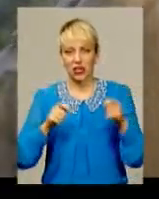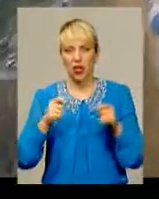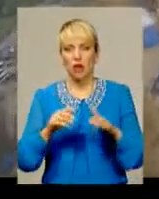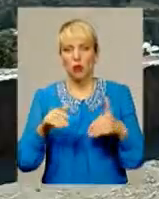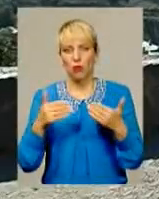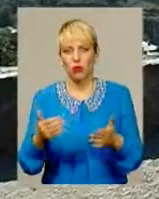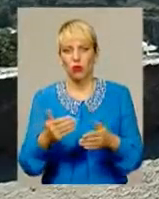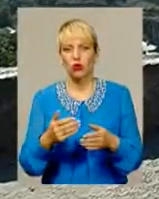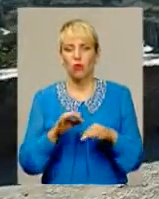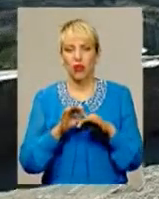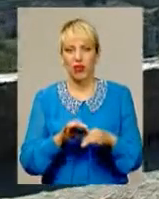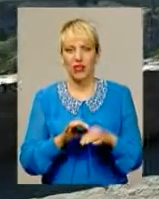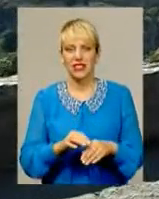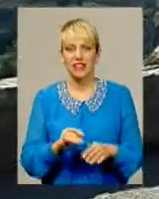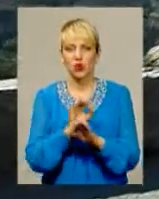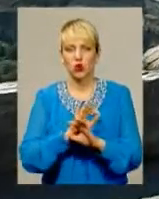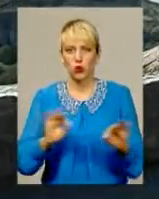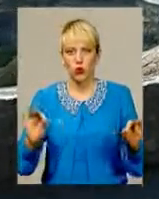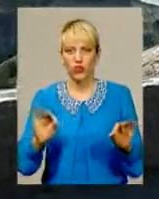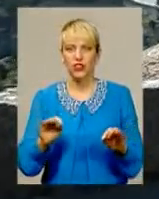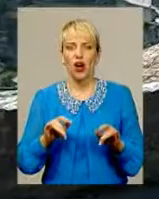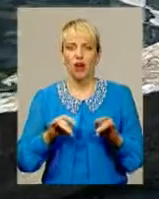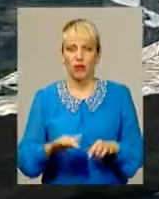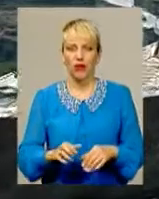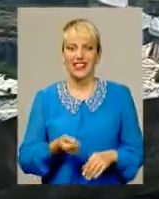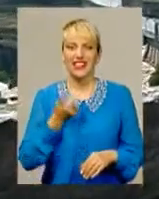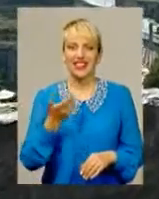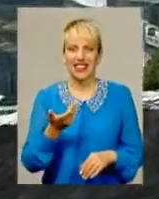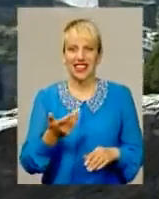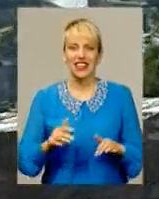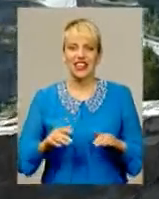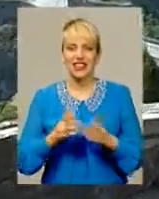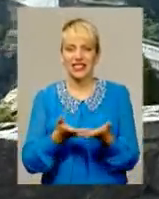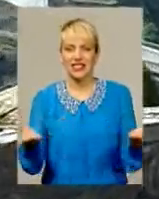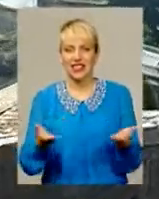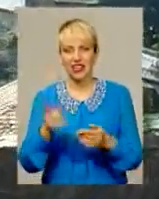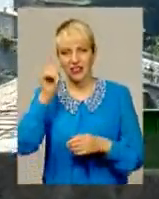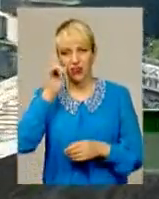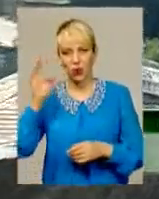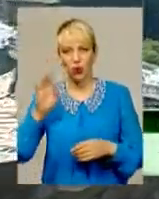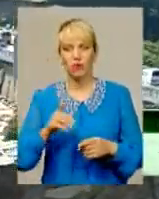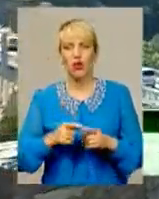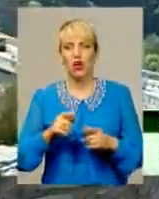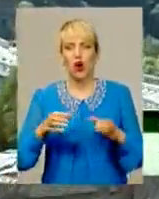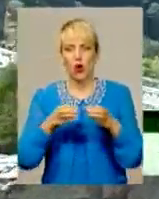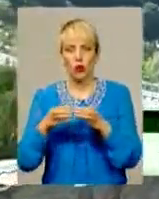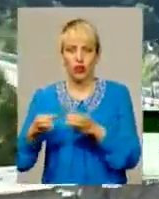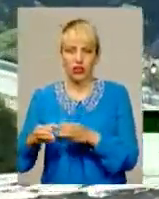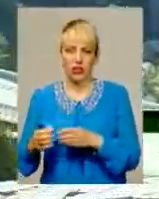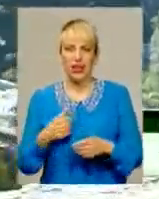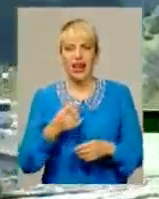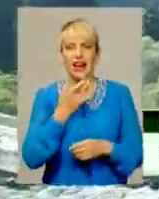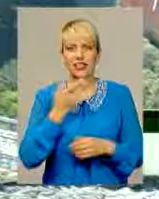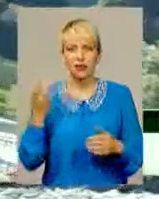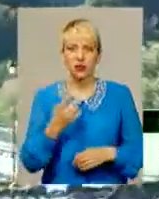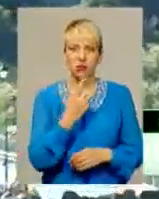компанії. Кілька сцен та понад сотня гуртів. Один із найвідоміших українських фестивалів «Республіка» з 1 по 4